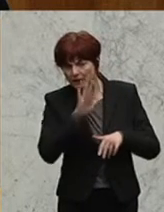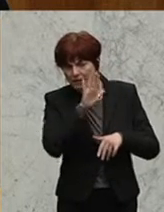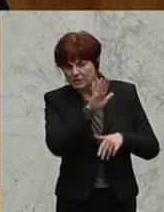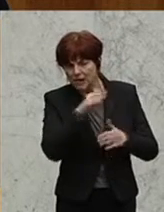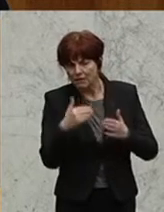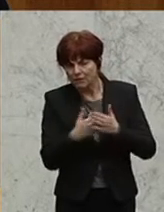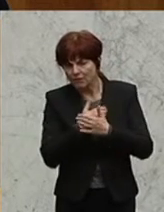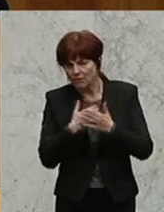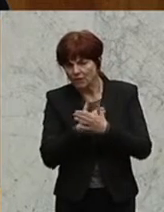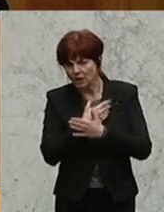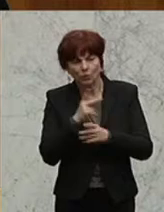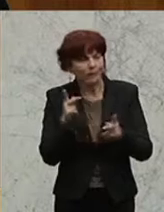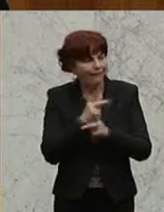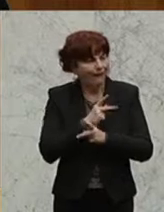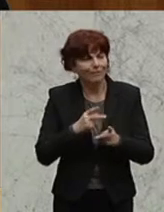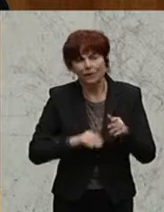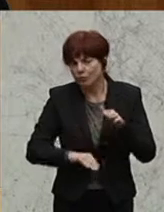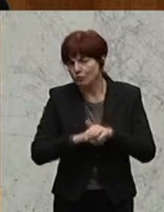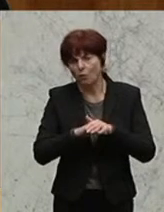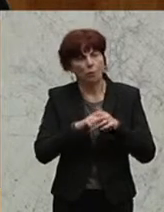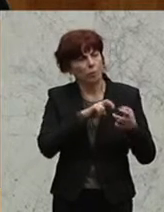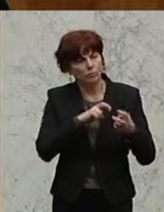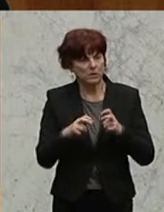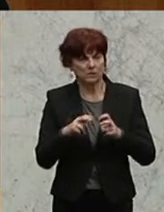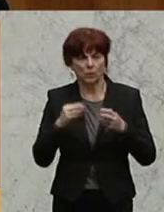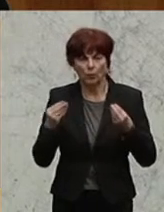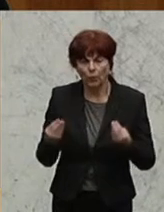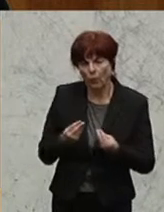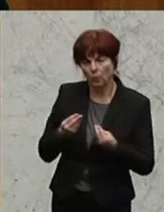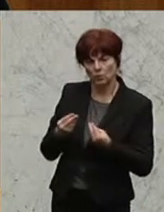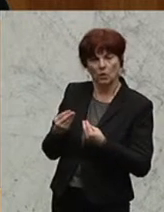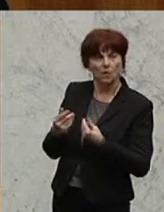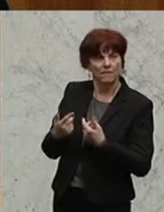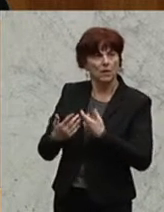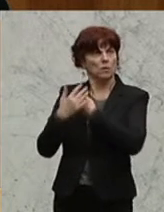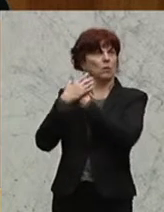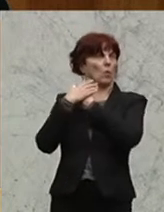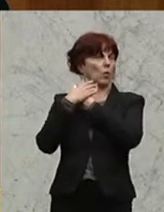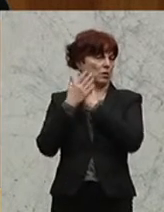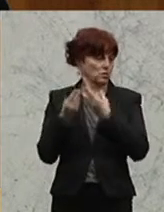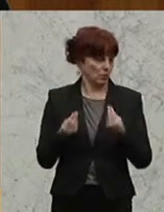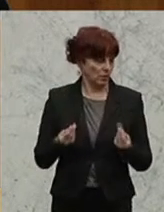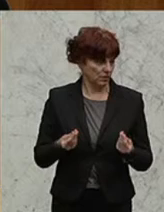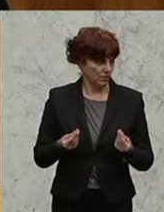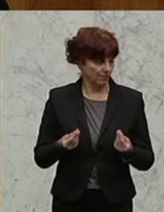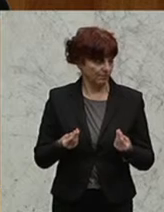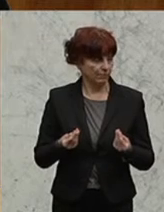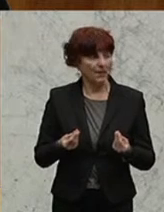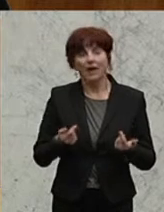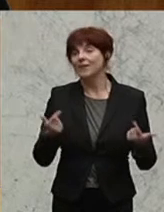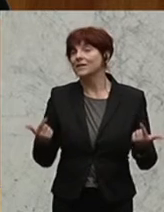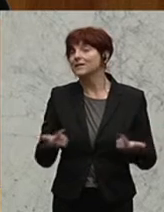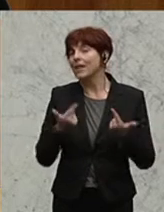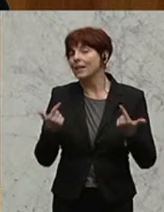Vertretung in dem Sinne nicht wahrzunehmen. Und ich denke, es ist sehr leicht machbar, wenn es hier eine gescheite